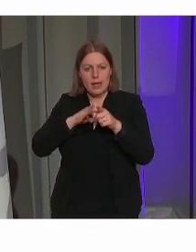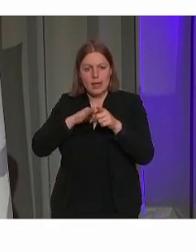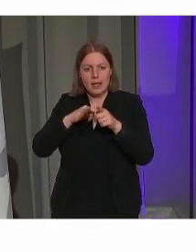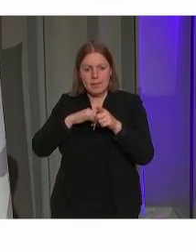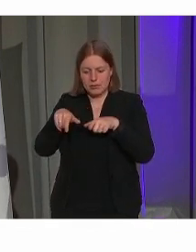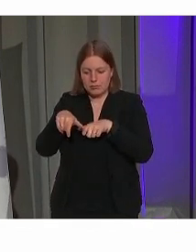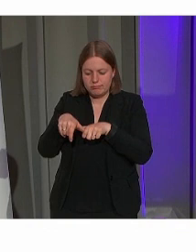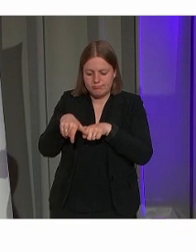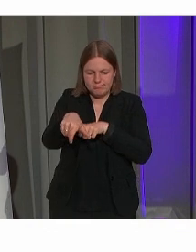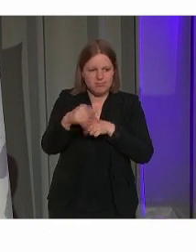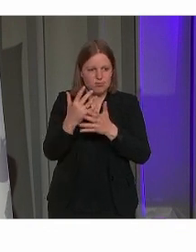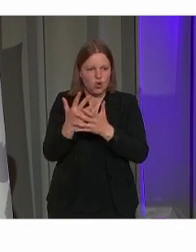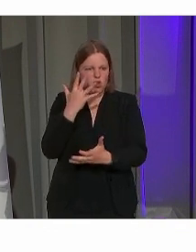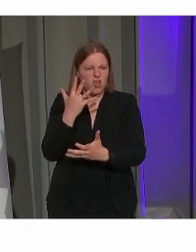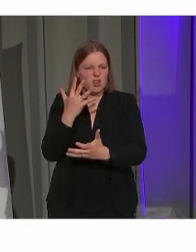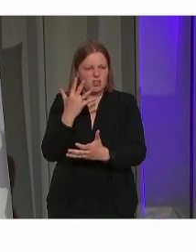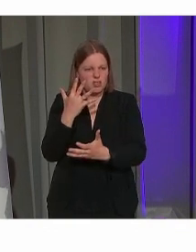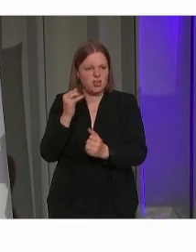busband.